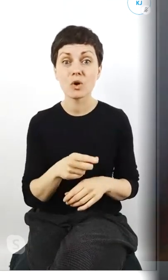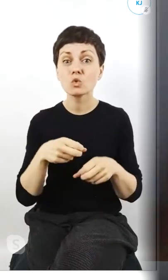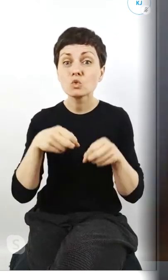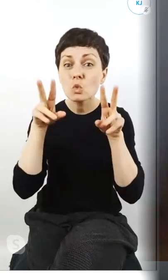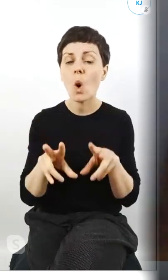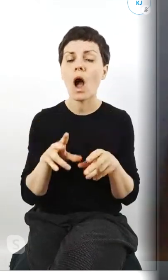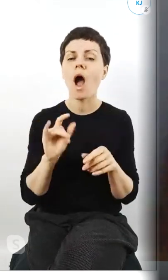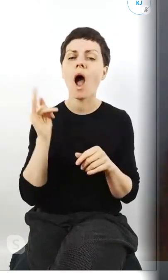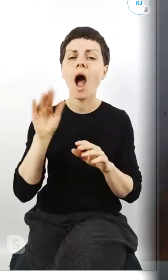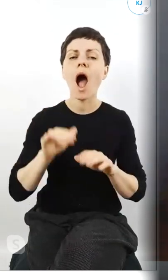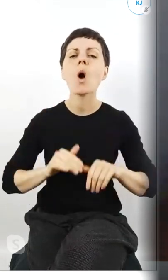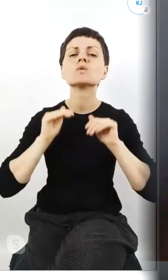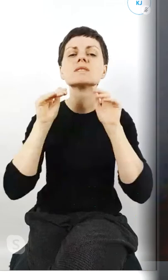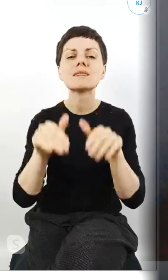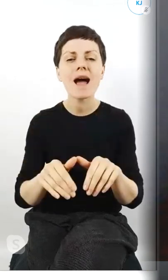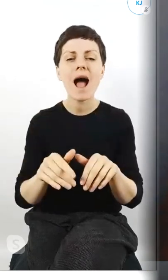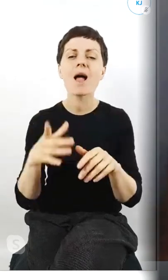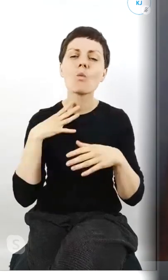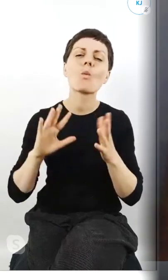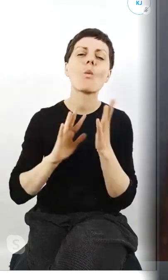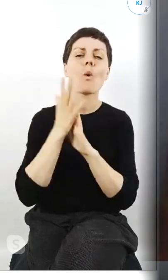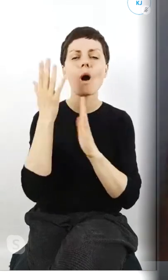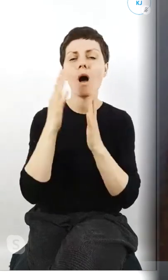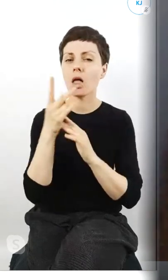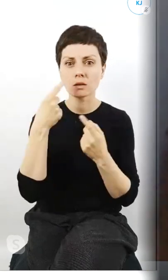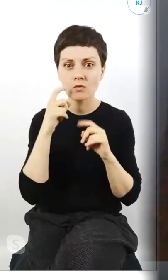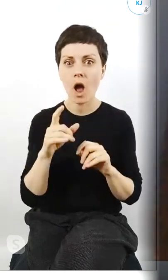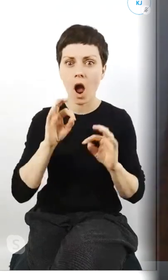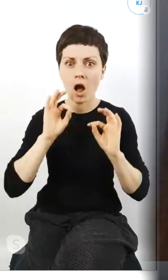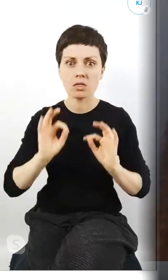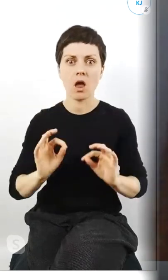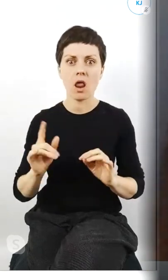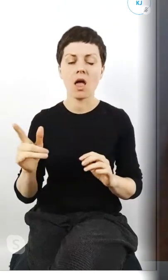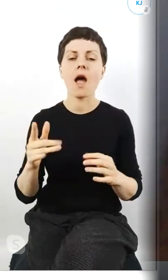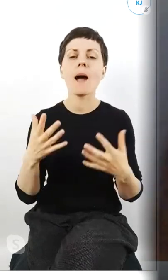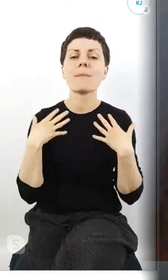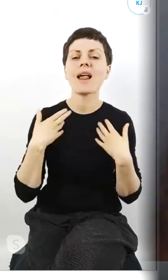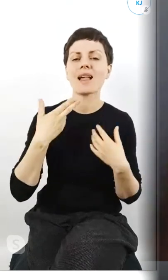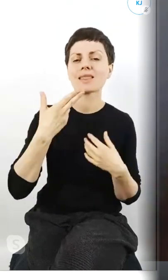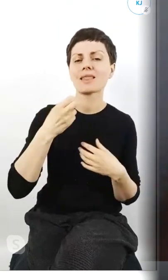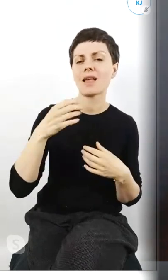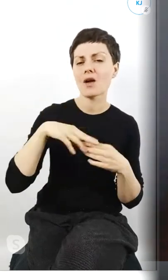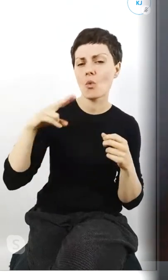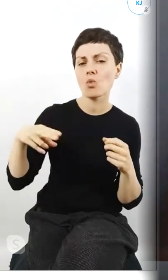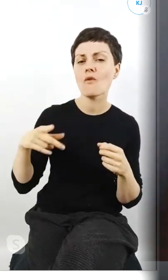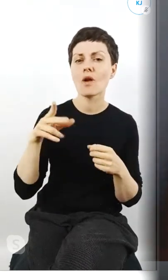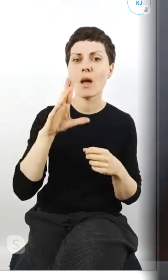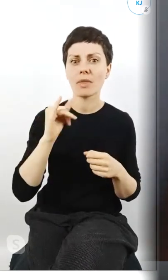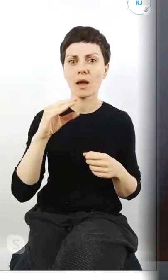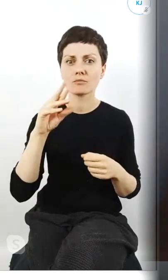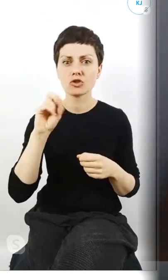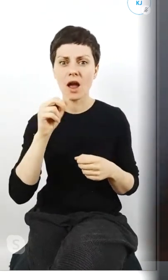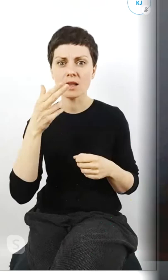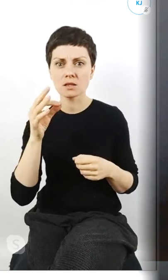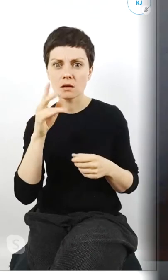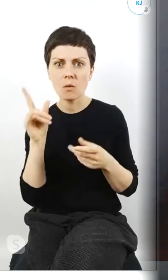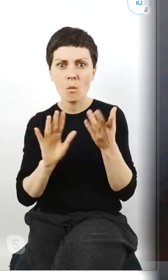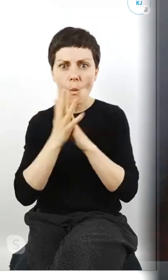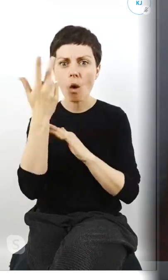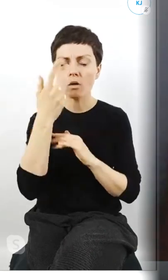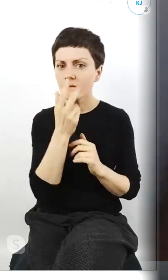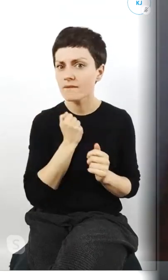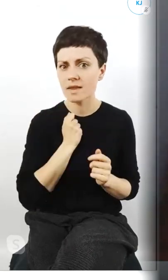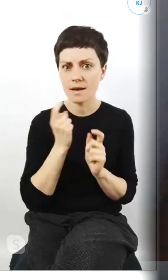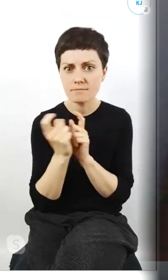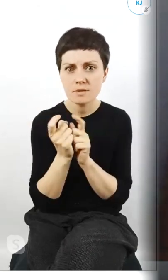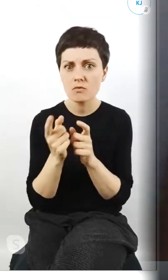niektórzy mogli tego nie odczuć aż tak jak płonie Biebrzański Park Narodowy kiedy mamy to w zasięgu ręki i wydaje mi się że w kontekście